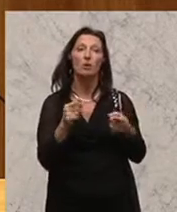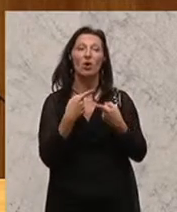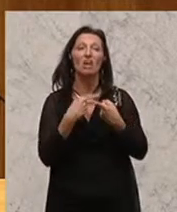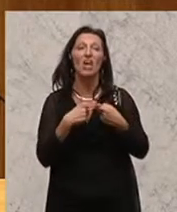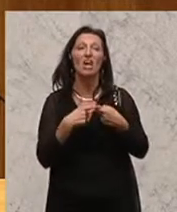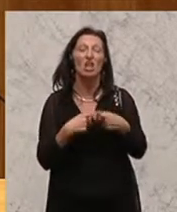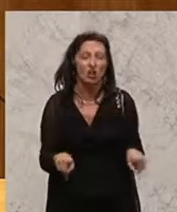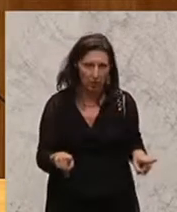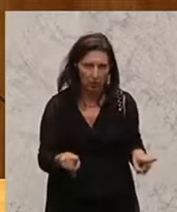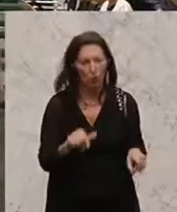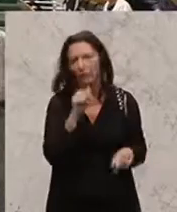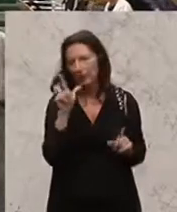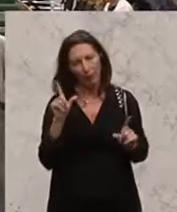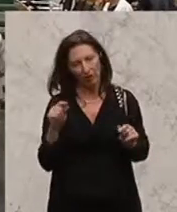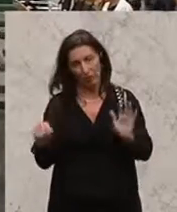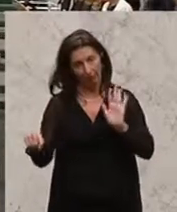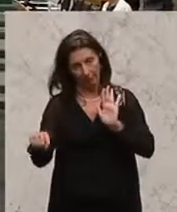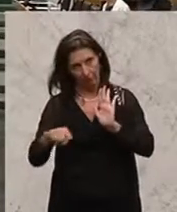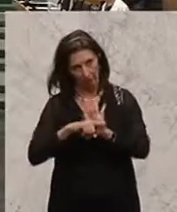In dem Sinne bedanke ich mich für die Aufmerksamkeit.